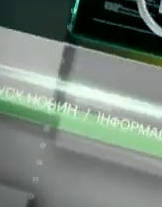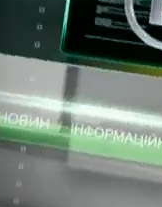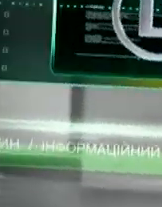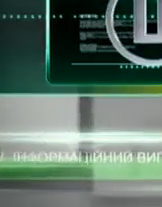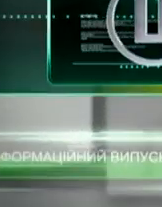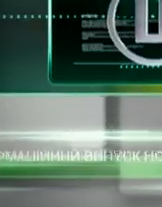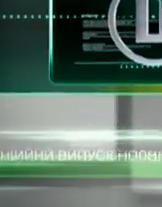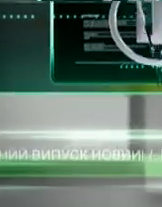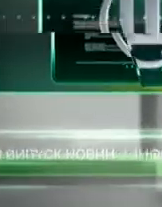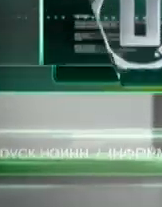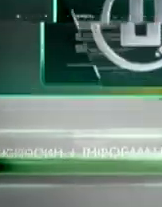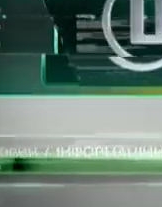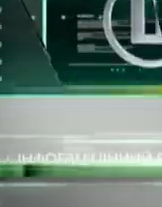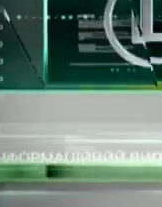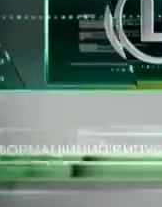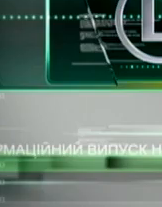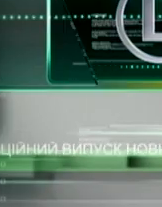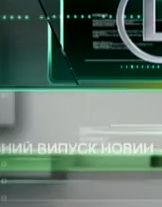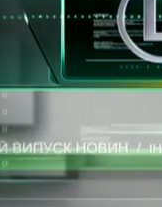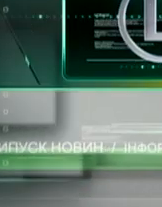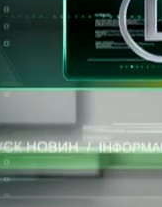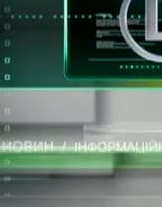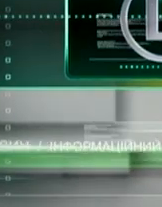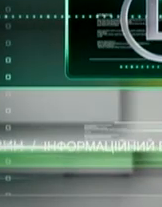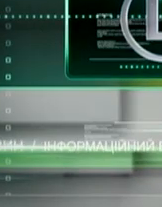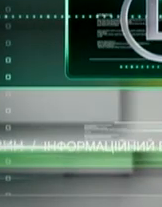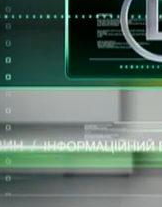перегляд!